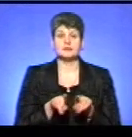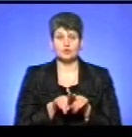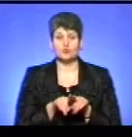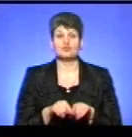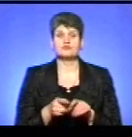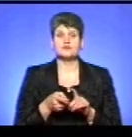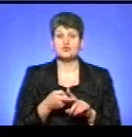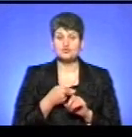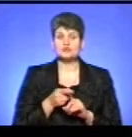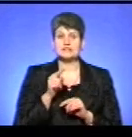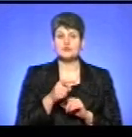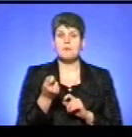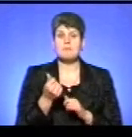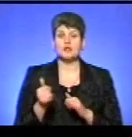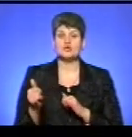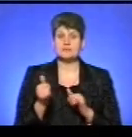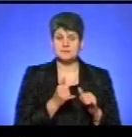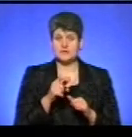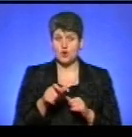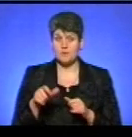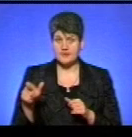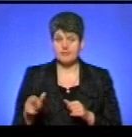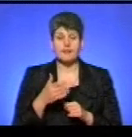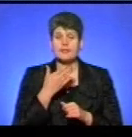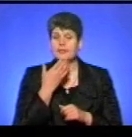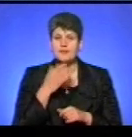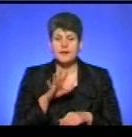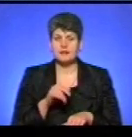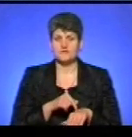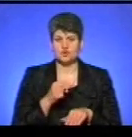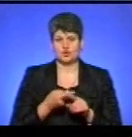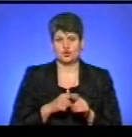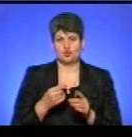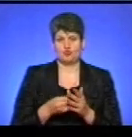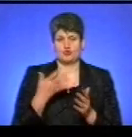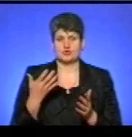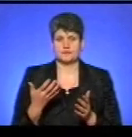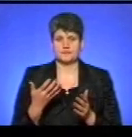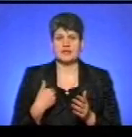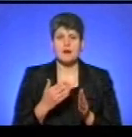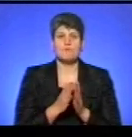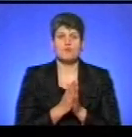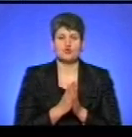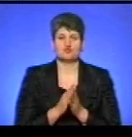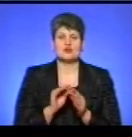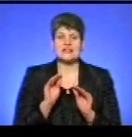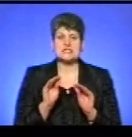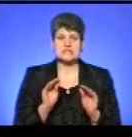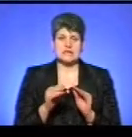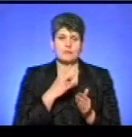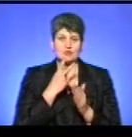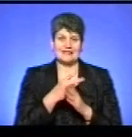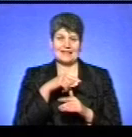того, що малозабезпечені громадяни не мали б відчути цього здорожчання. Я попрошу режисера показати